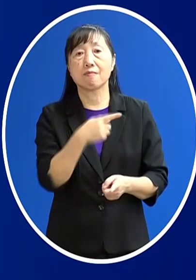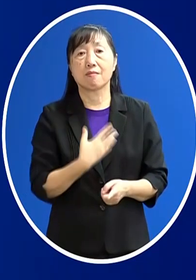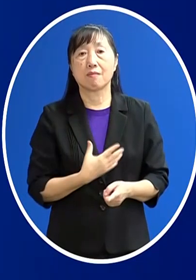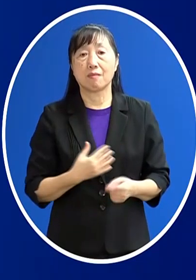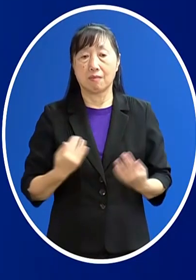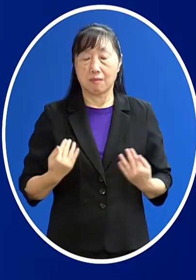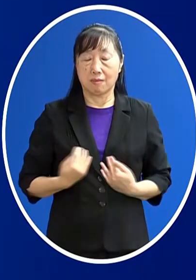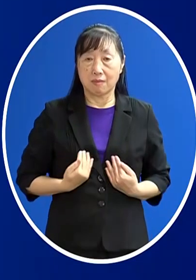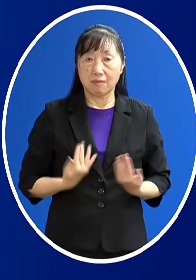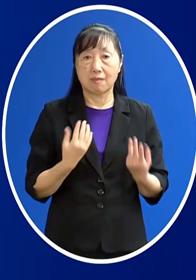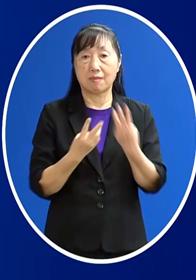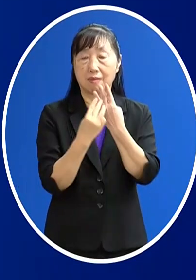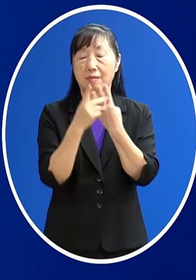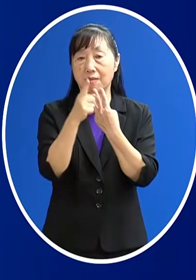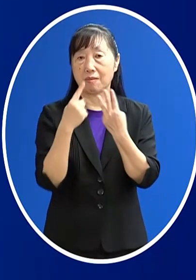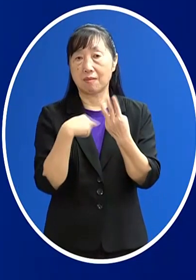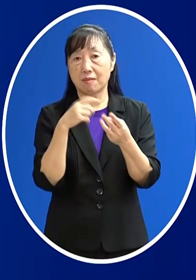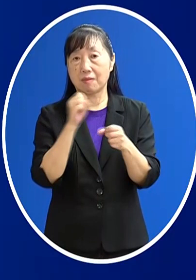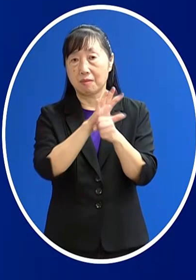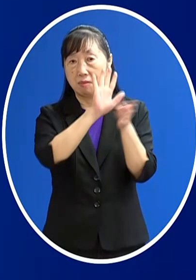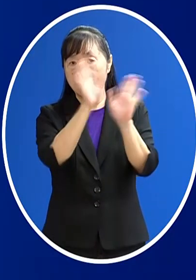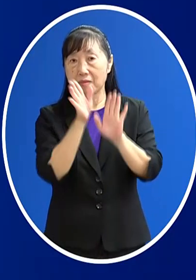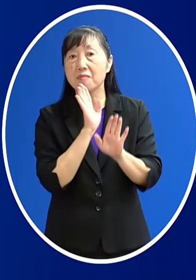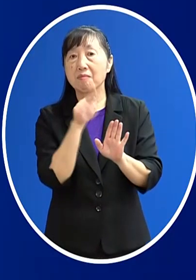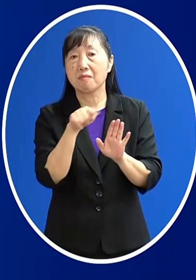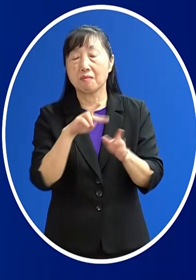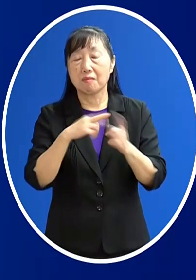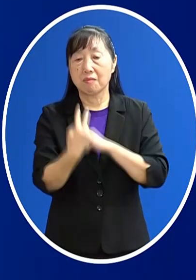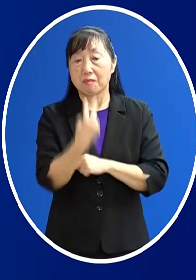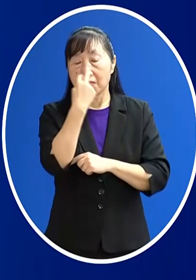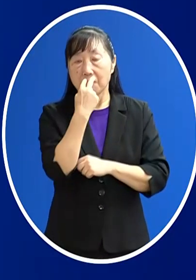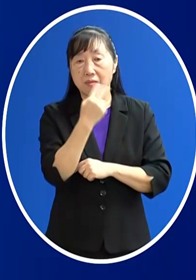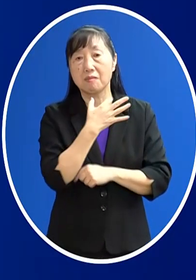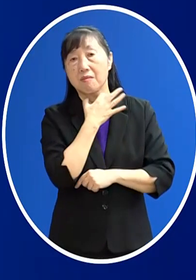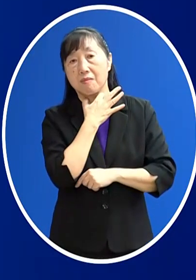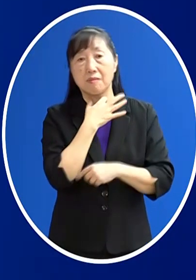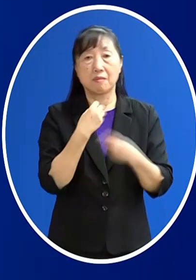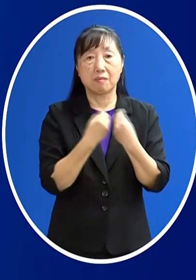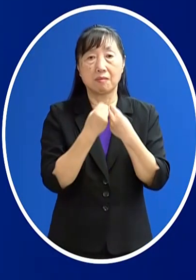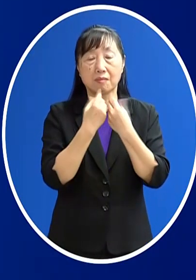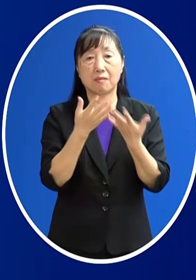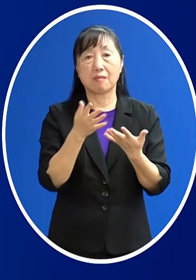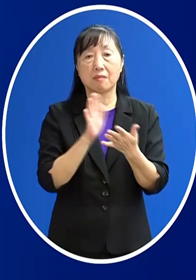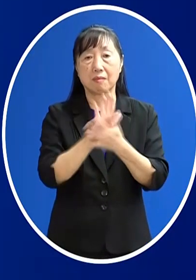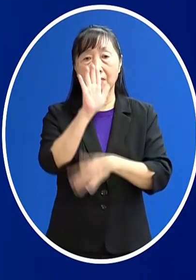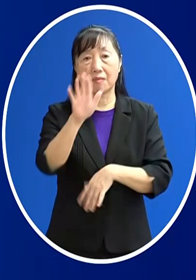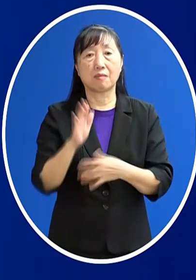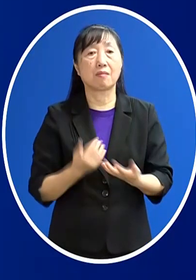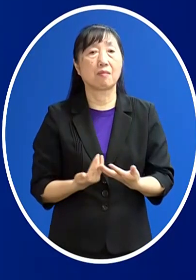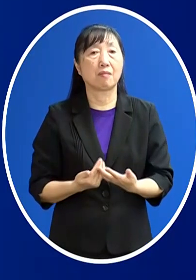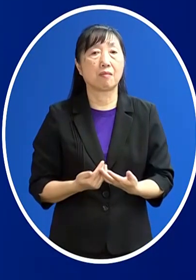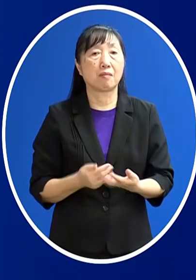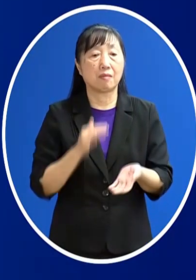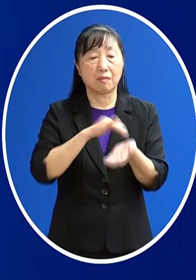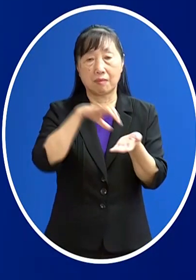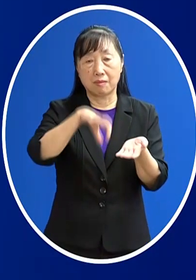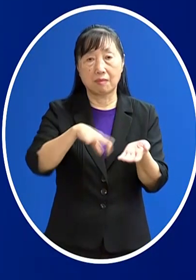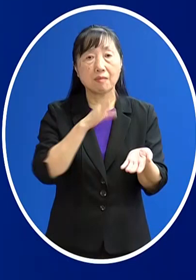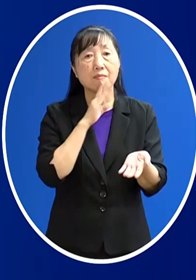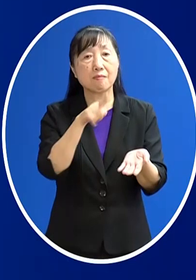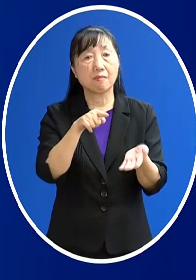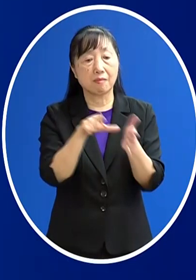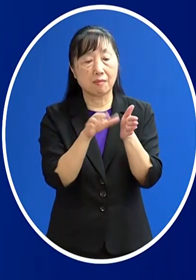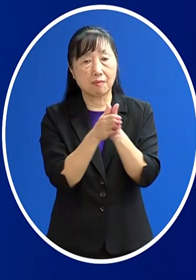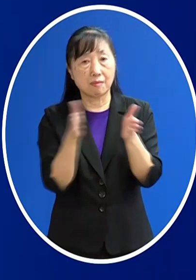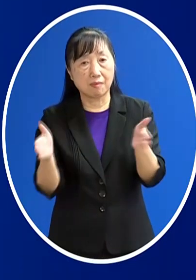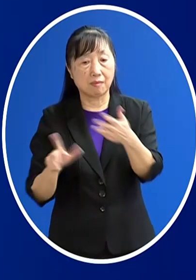肺炎相關的症狀 導致肺炎跟呼吸衰竭等等的情形 後續不幸在這個住院比較久的一